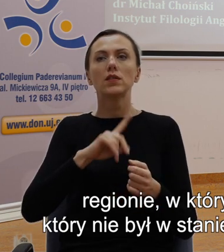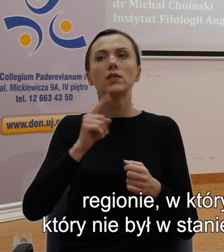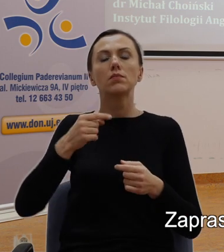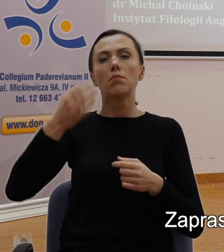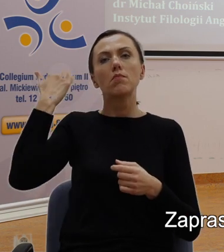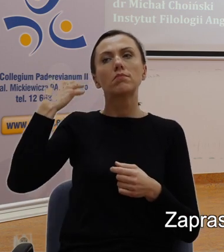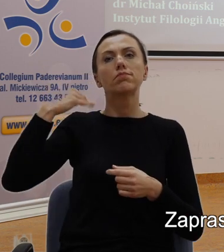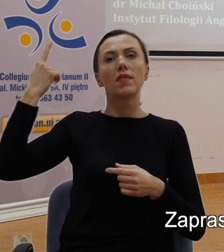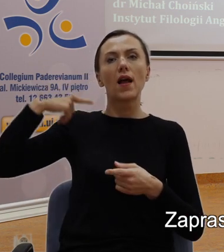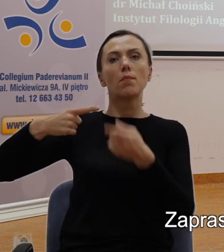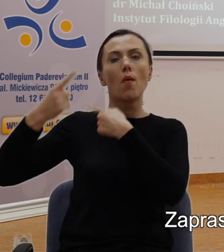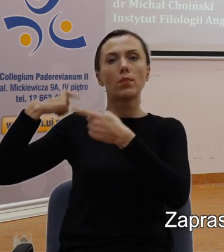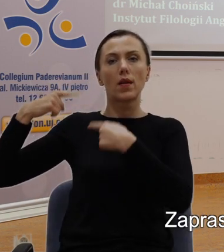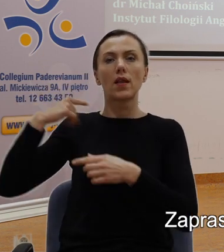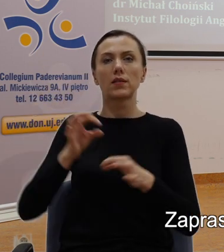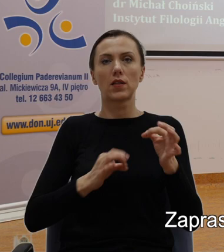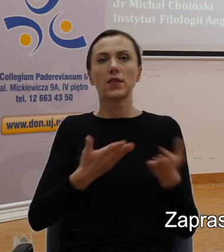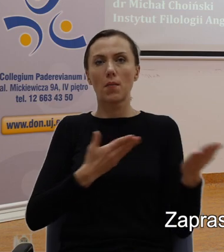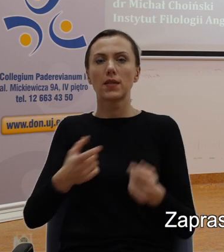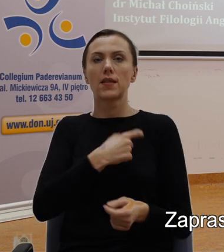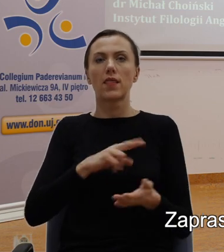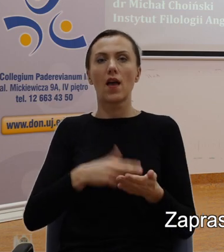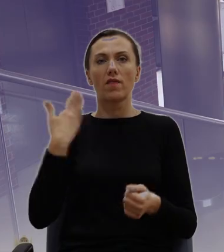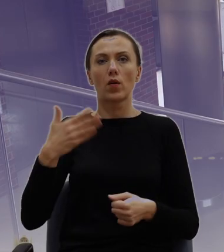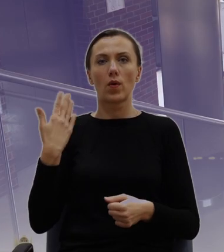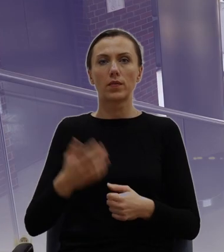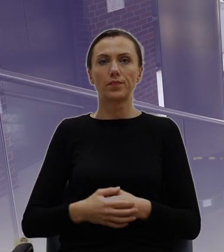historii. Zapraszam Państwa serdecznie na wykład.